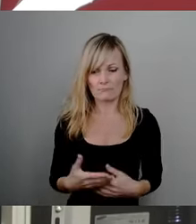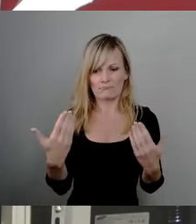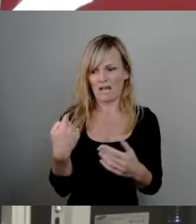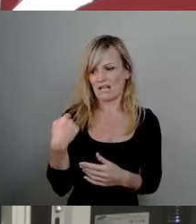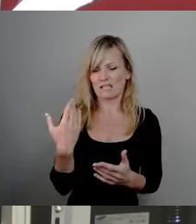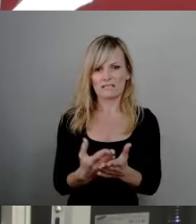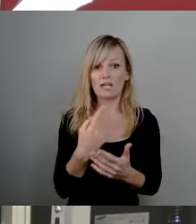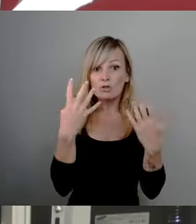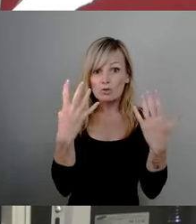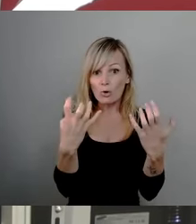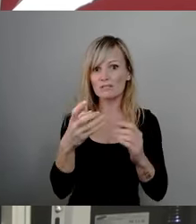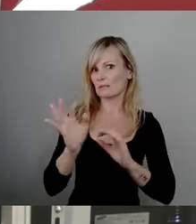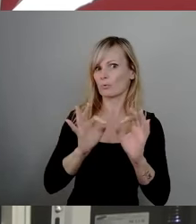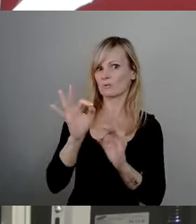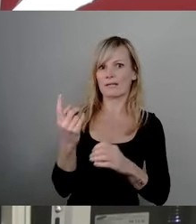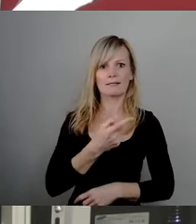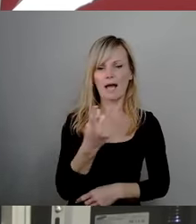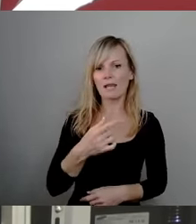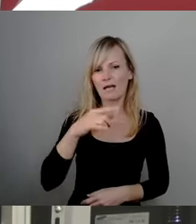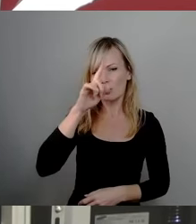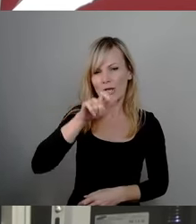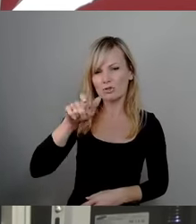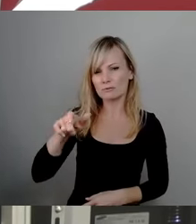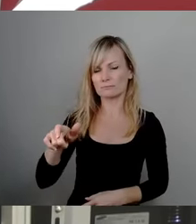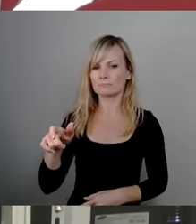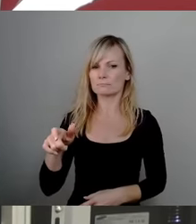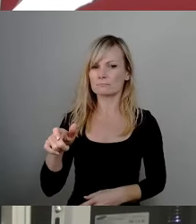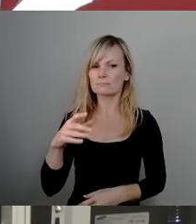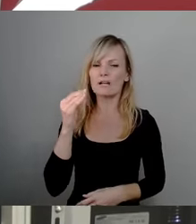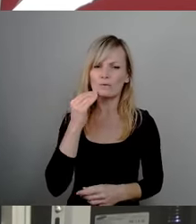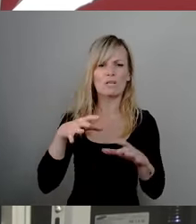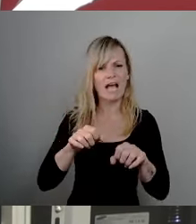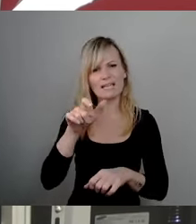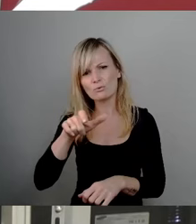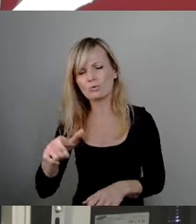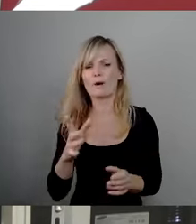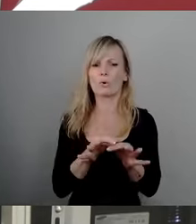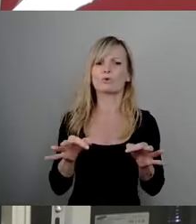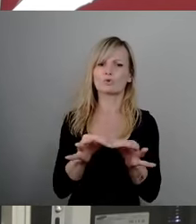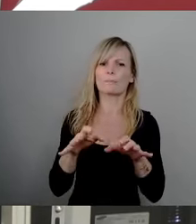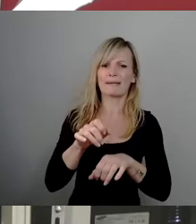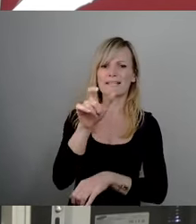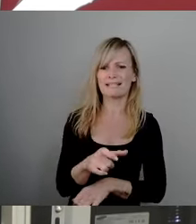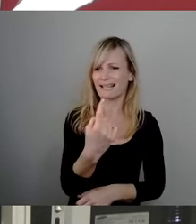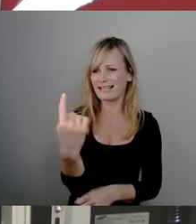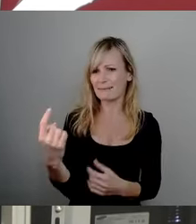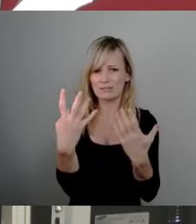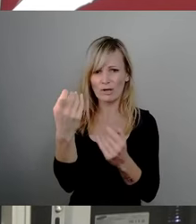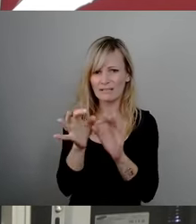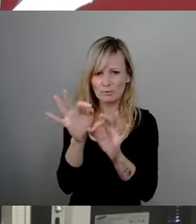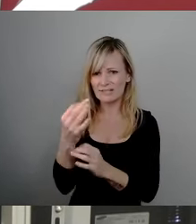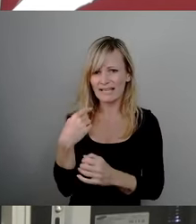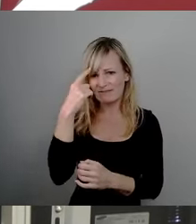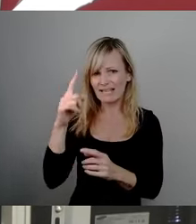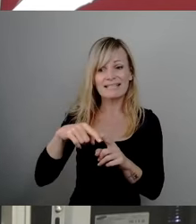90 Prozent aller deutschen Wohneigentümer, Grundstücksbesitzer noch nicht wissen, was sie eigentlich im nächsten Jahr